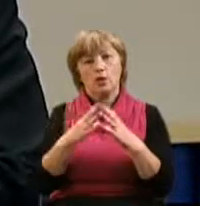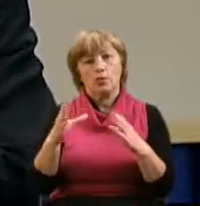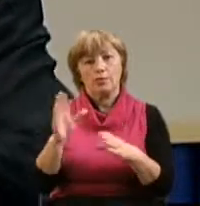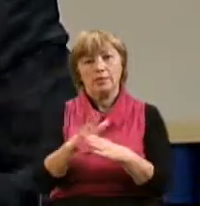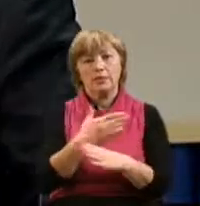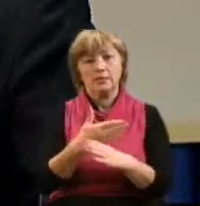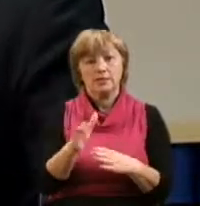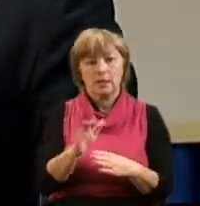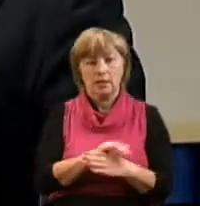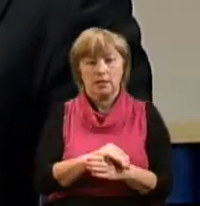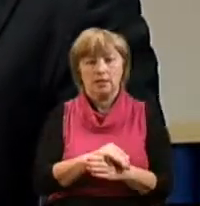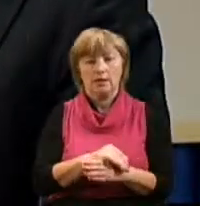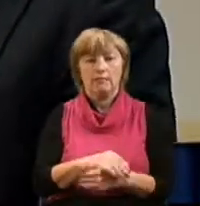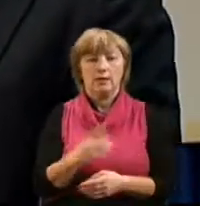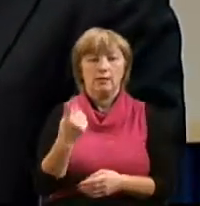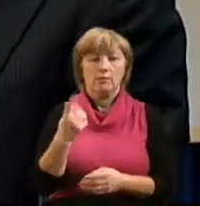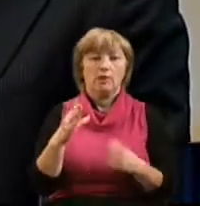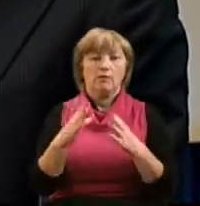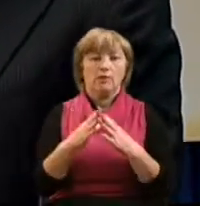составляли